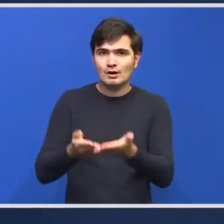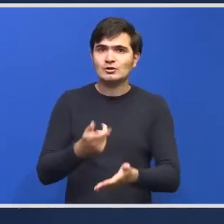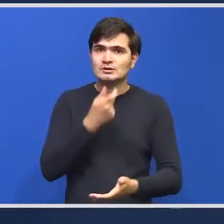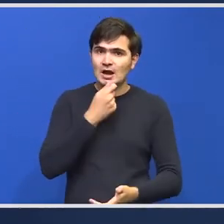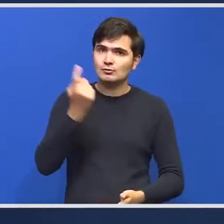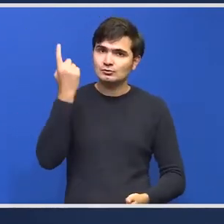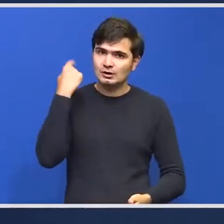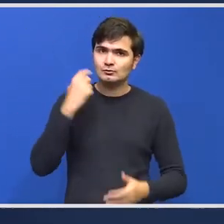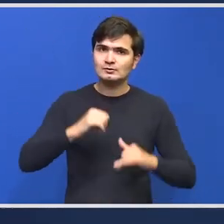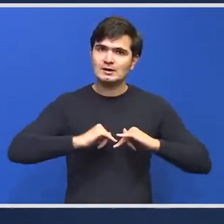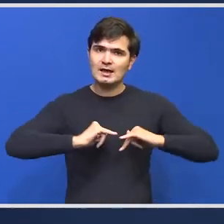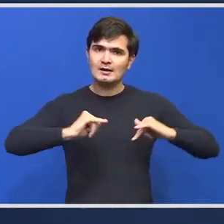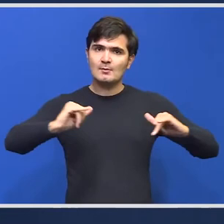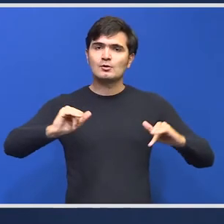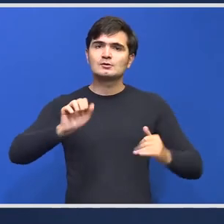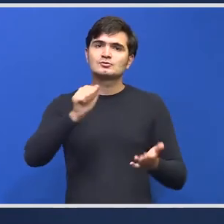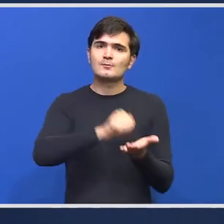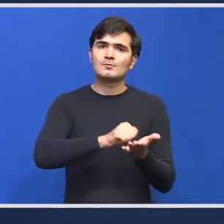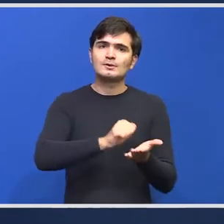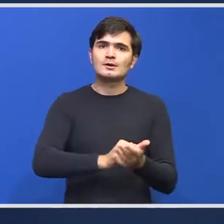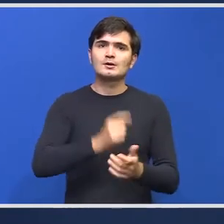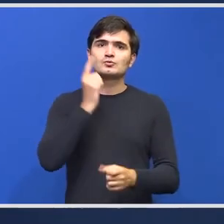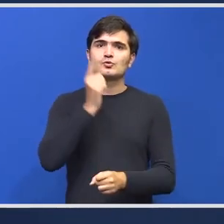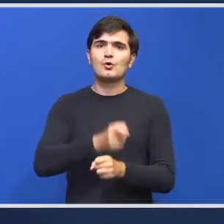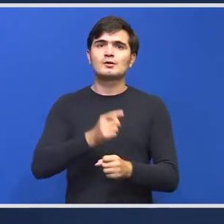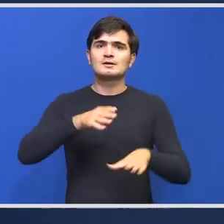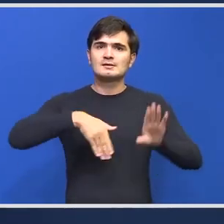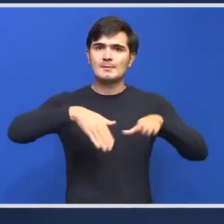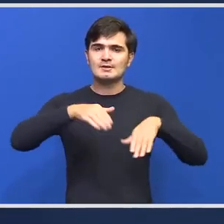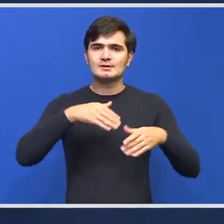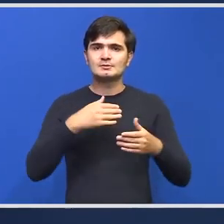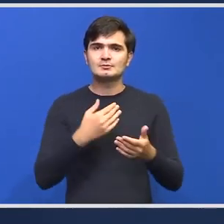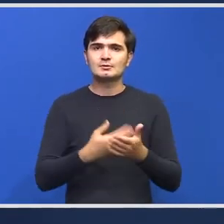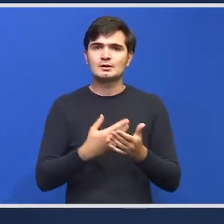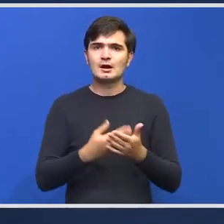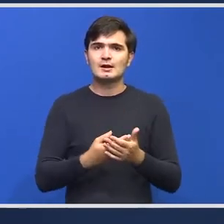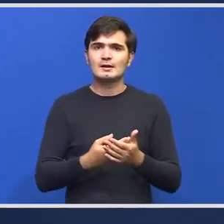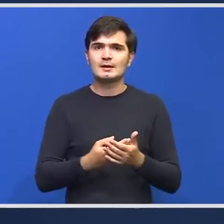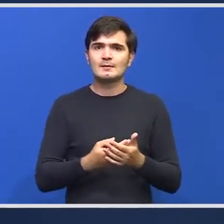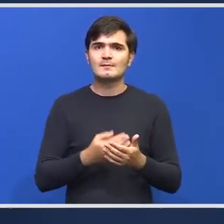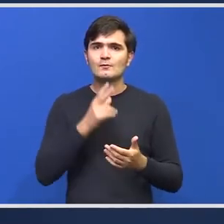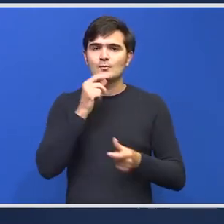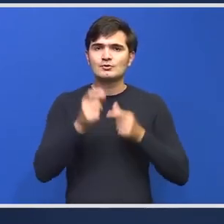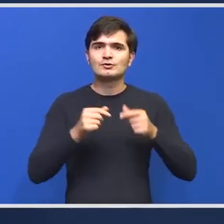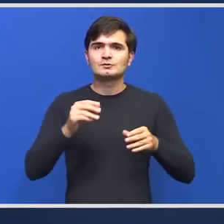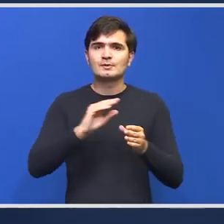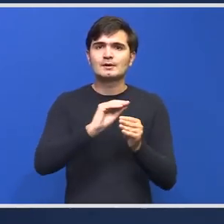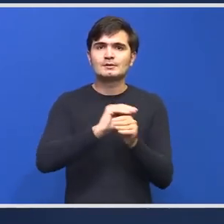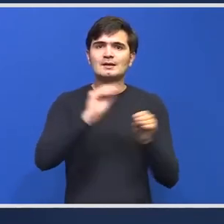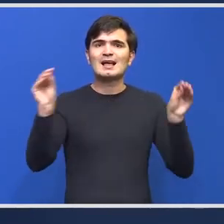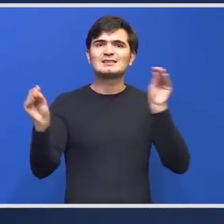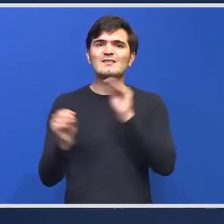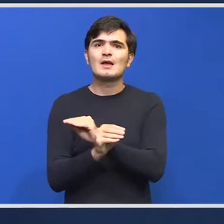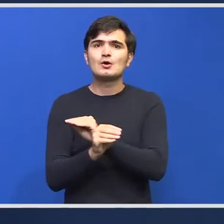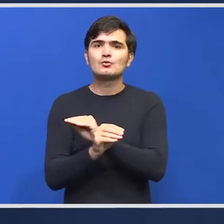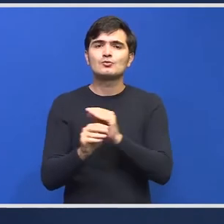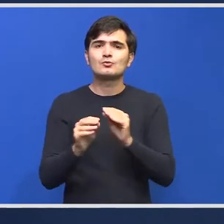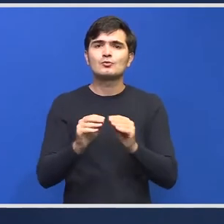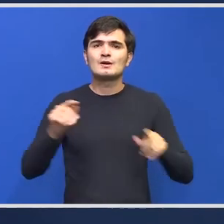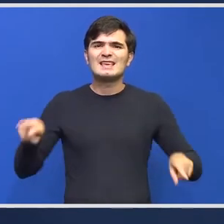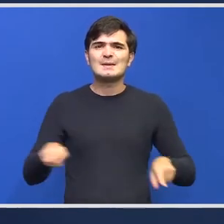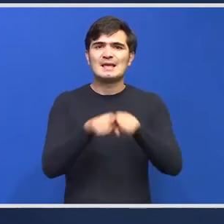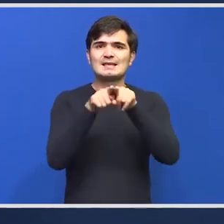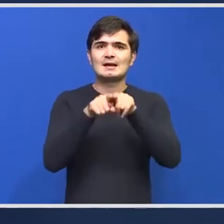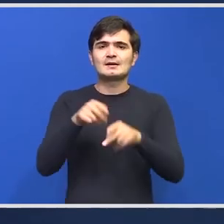a fost elaborat și publicat un ordin de ministru care se raportează la transferul imediat al pacienților care